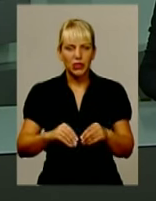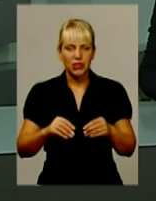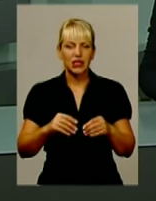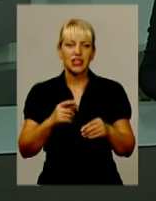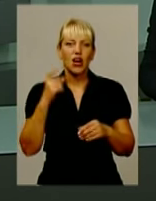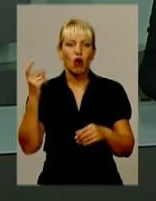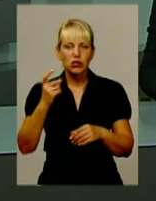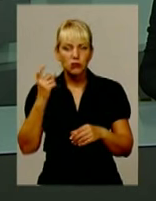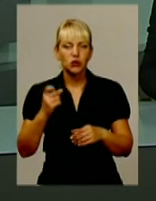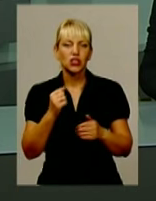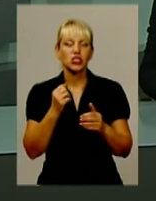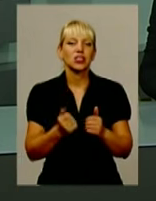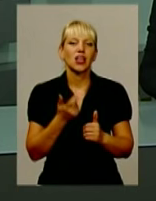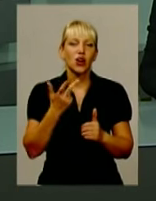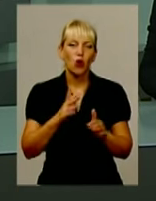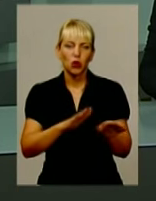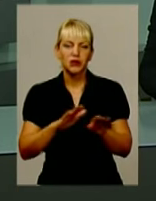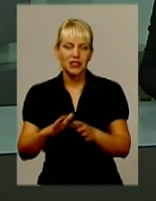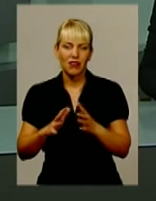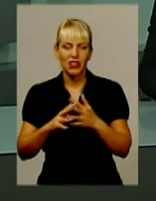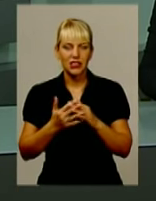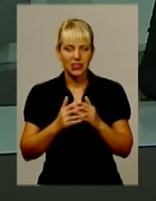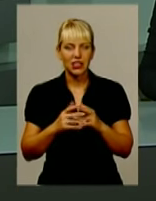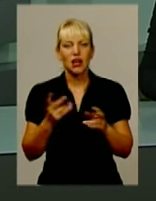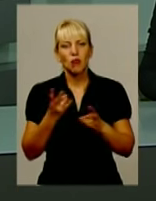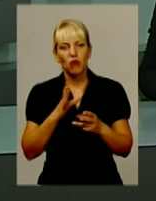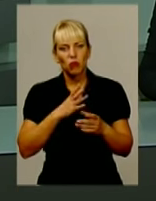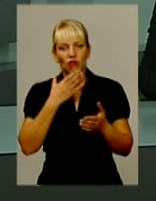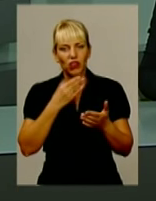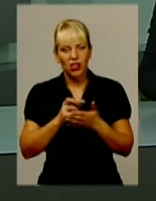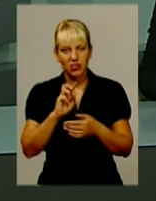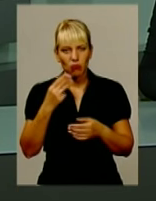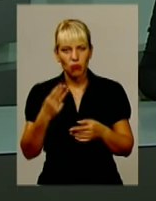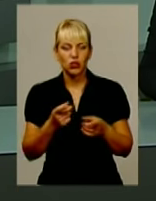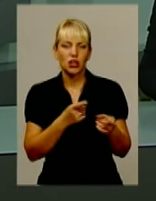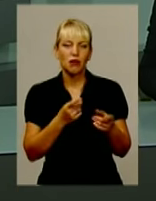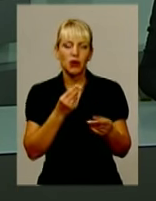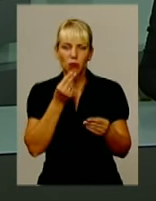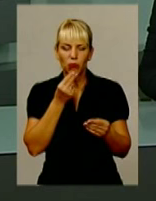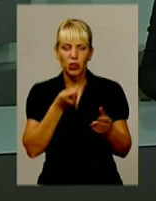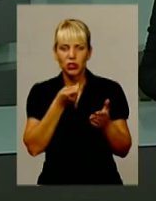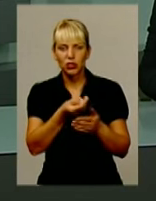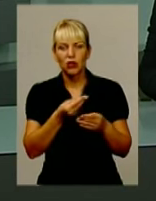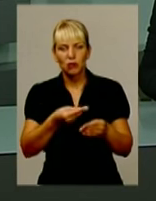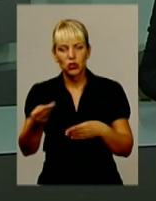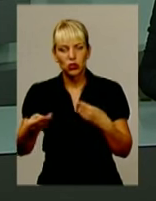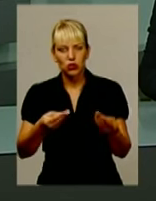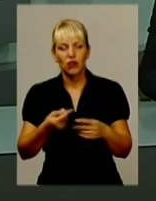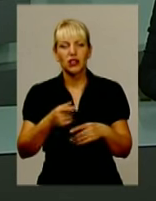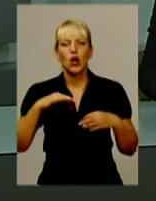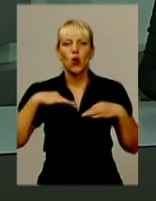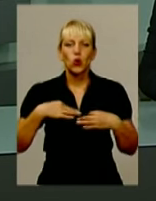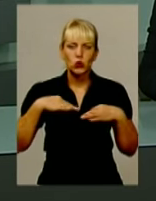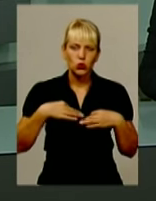Кожна мала зварити свій власний борщ, презентувати його та почастувати стравою гостей свята. Гуцульський, козацький з